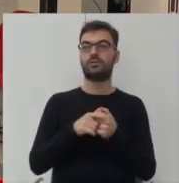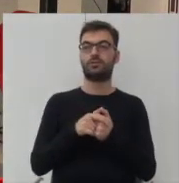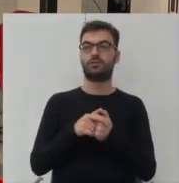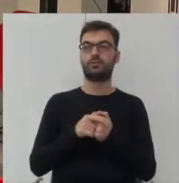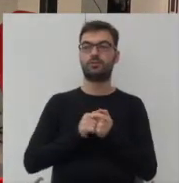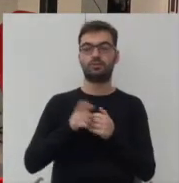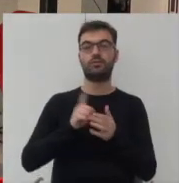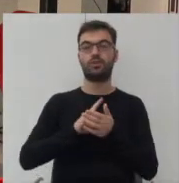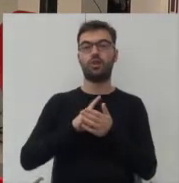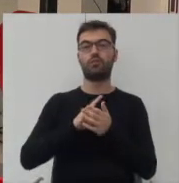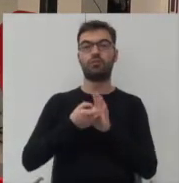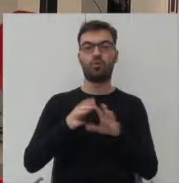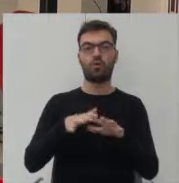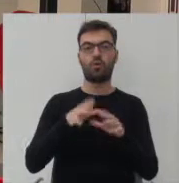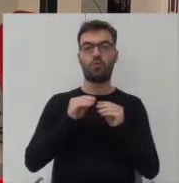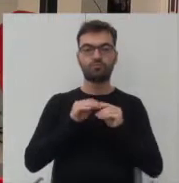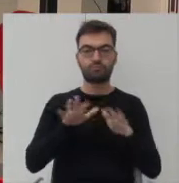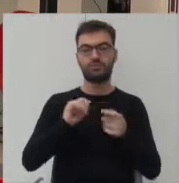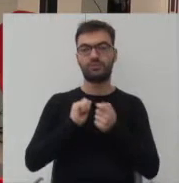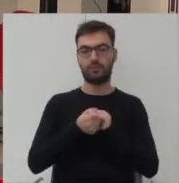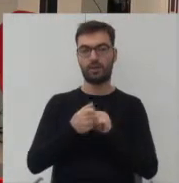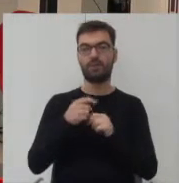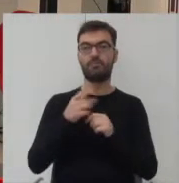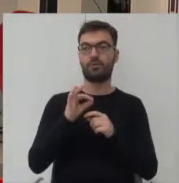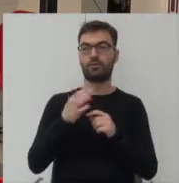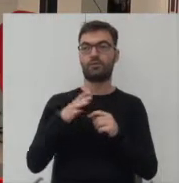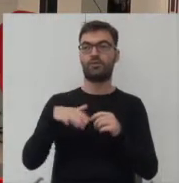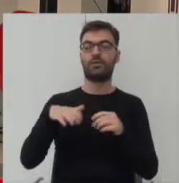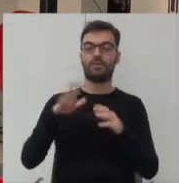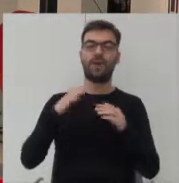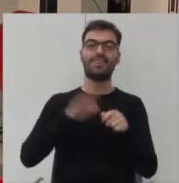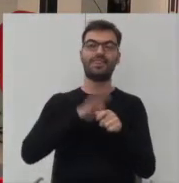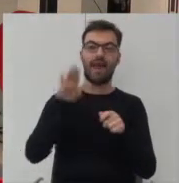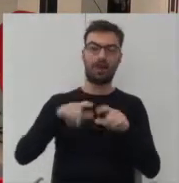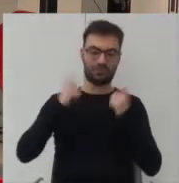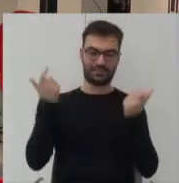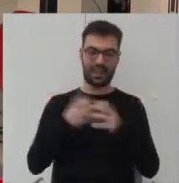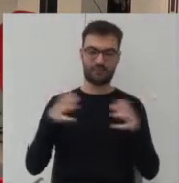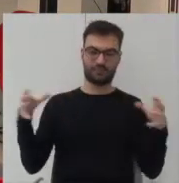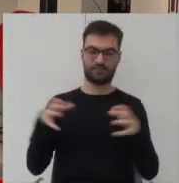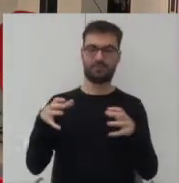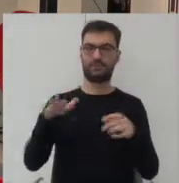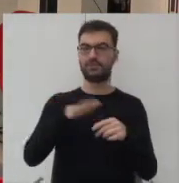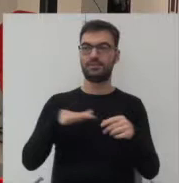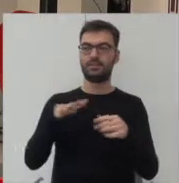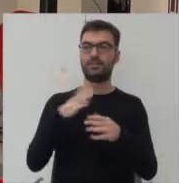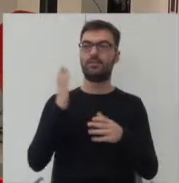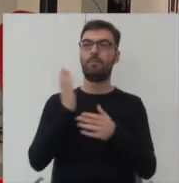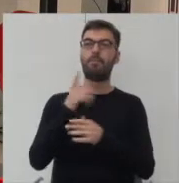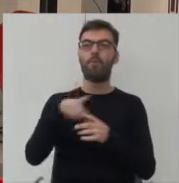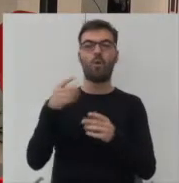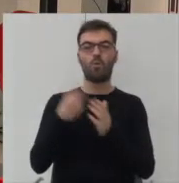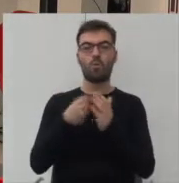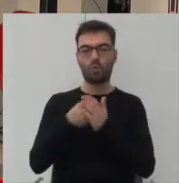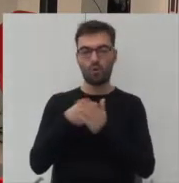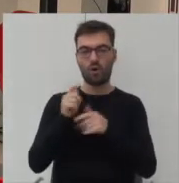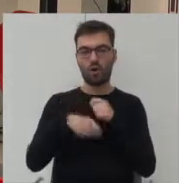prowadzenie tych zmian, z tego względu, że poziom krajowy, czy poziom narodowy jest tym poziomem, który częściej kupuje te rozwiązania i